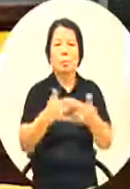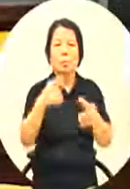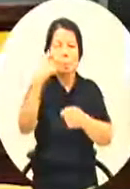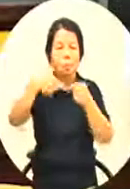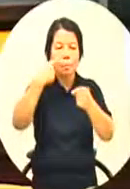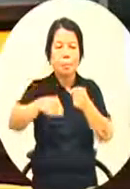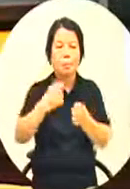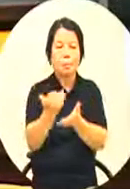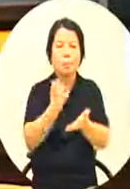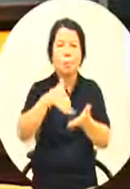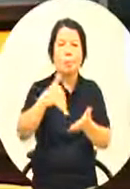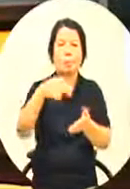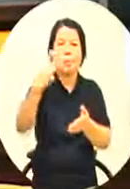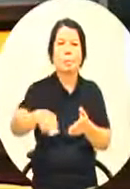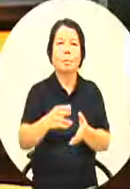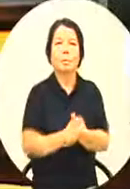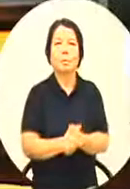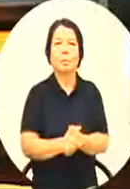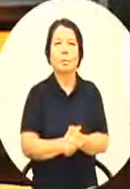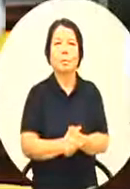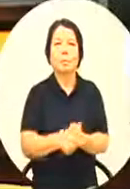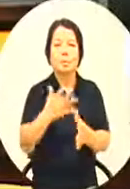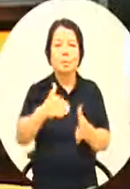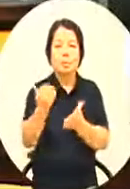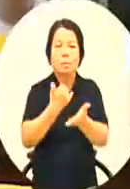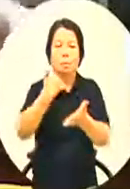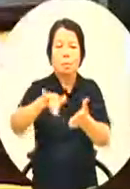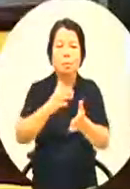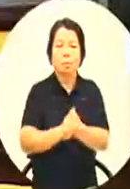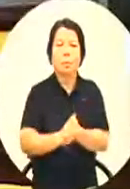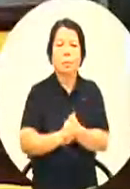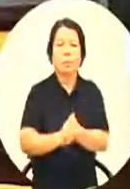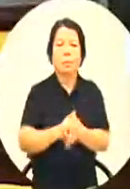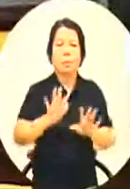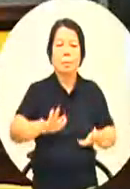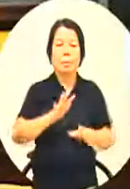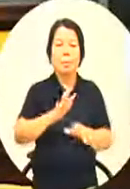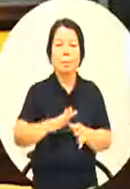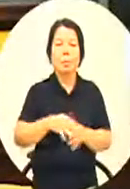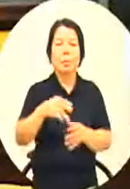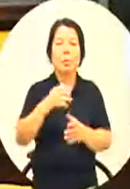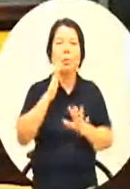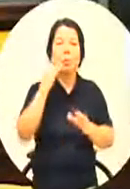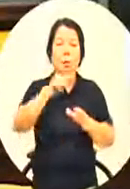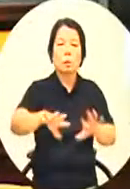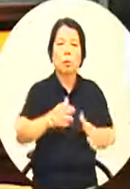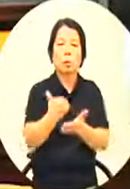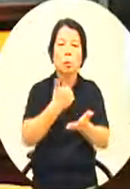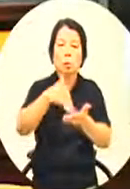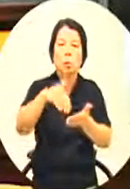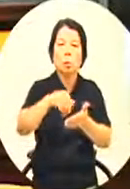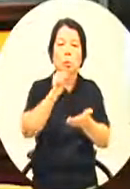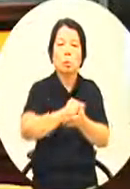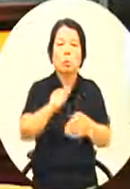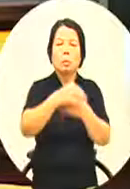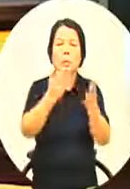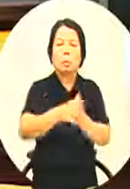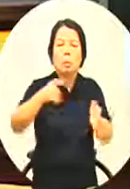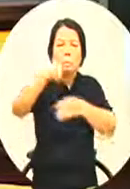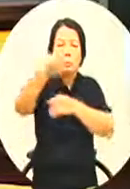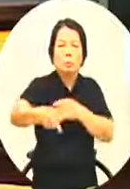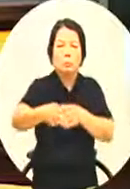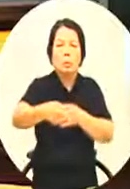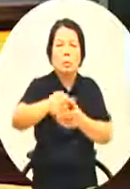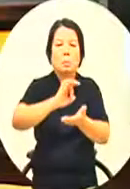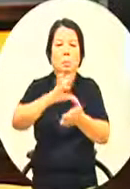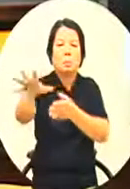又变一生现在明年变一生熬年才可以用就分年了时间小孩在大很快老人在楼也